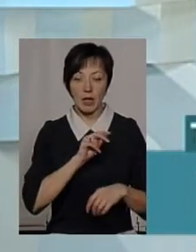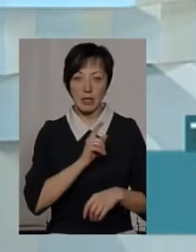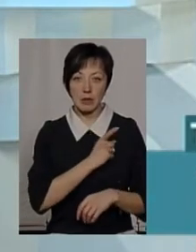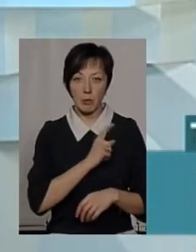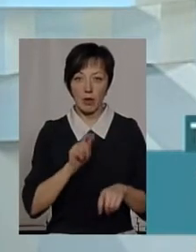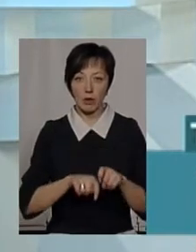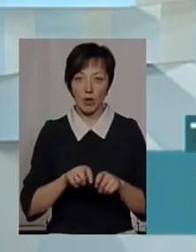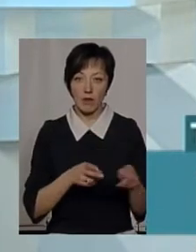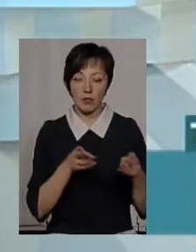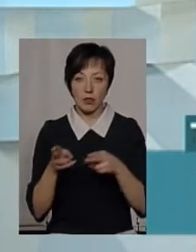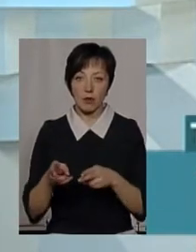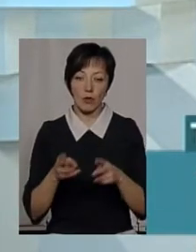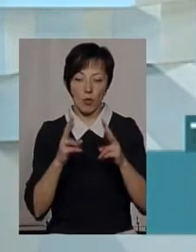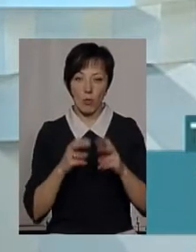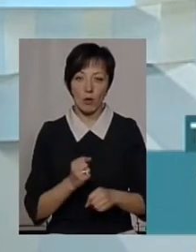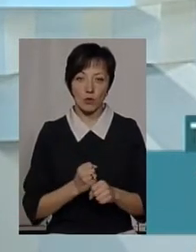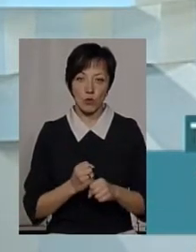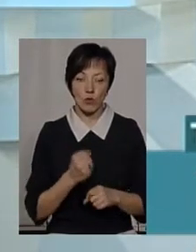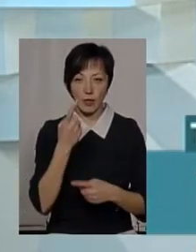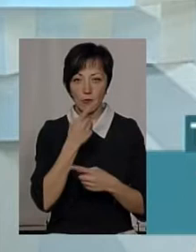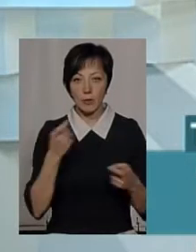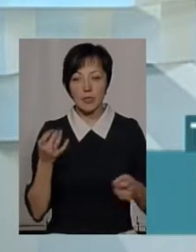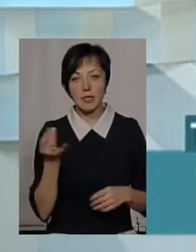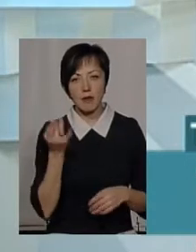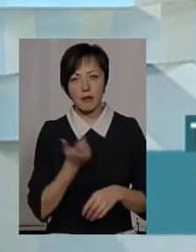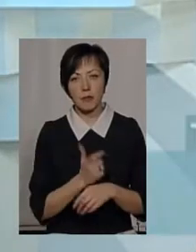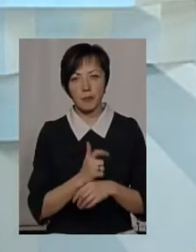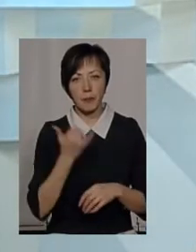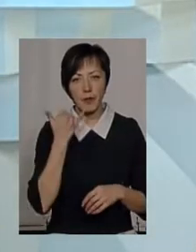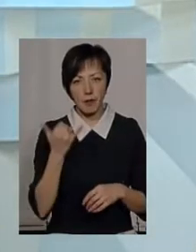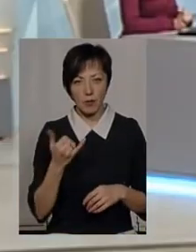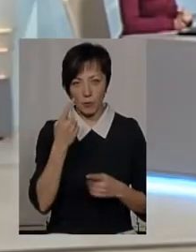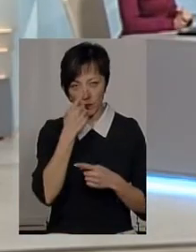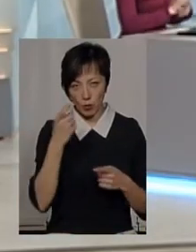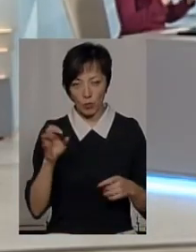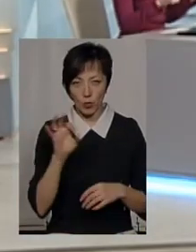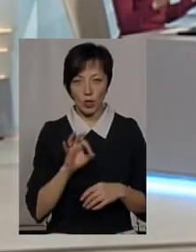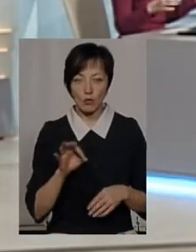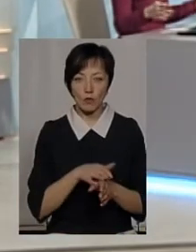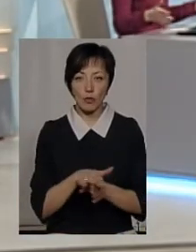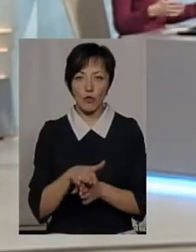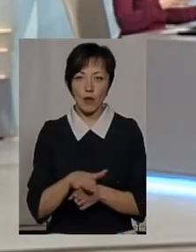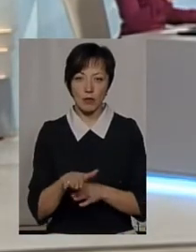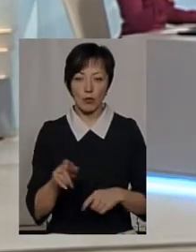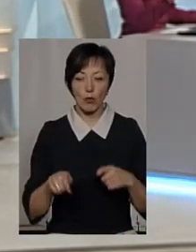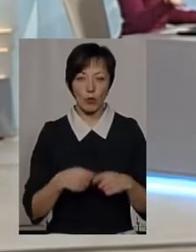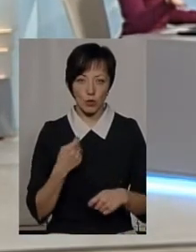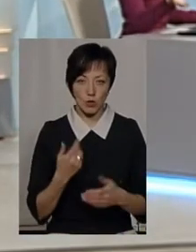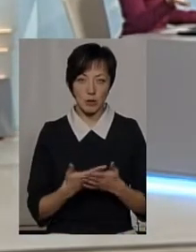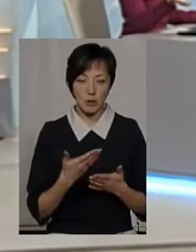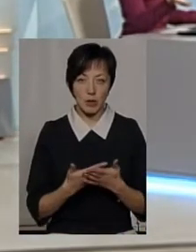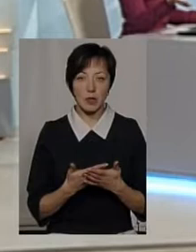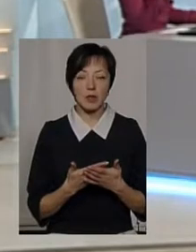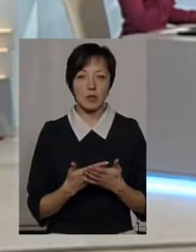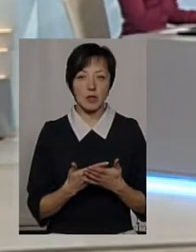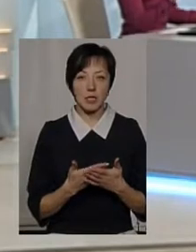виїжджають і опрацюють інформацію. Цікаво більше, все ж таки, дзвінків і повідомлень про те, що відбуваються якісь незанкціоновані